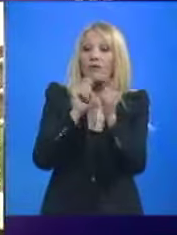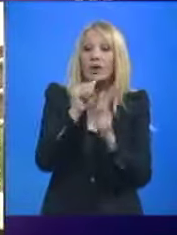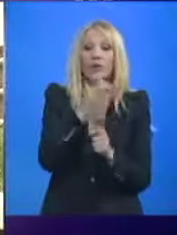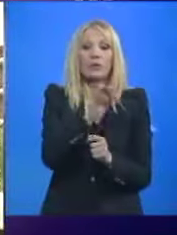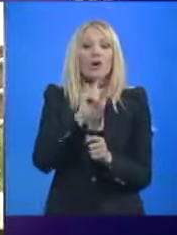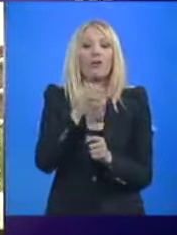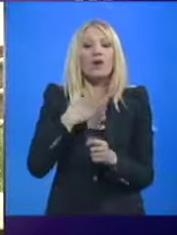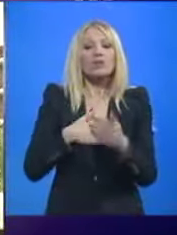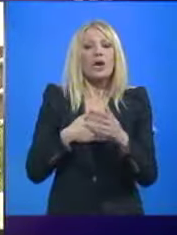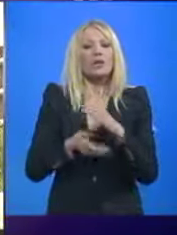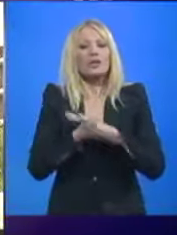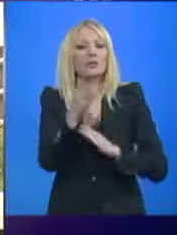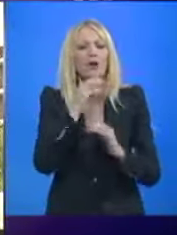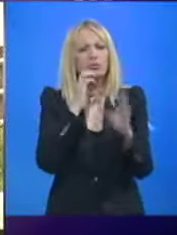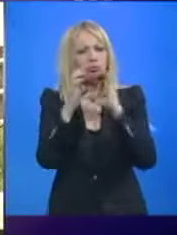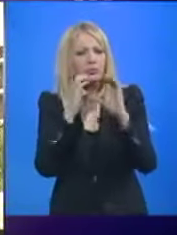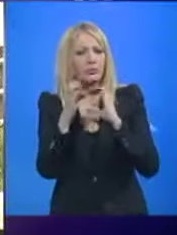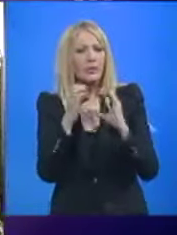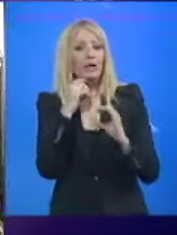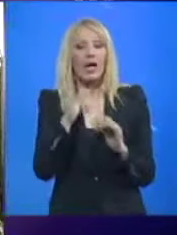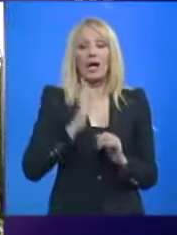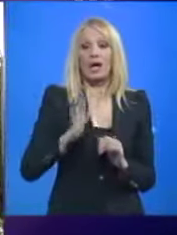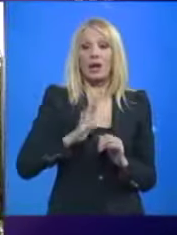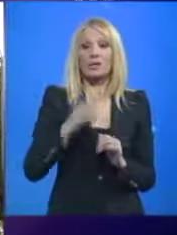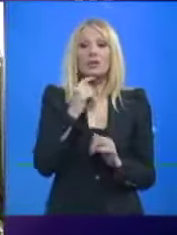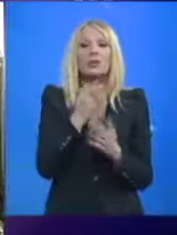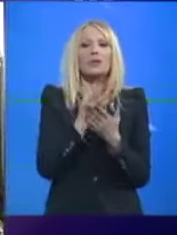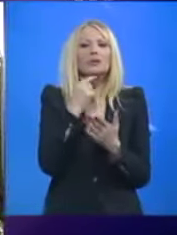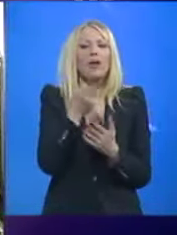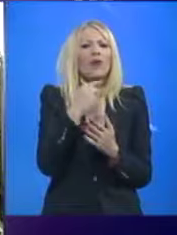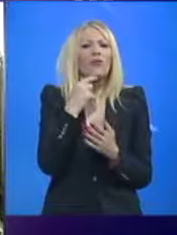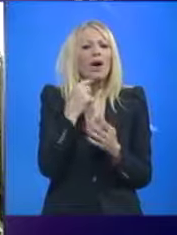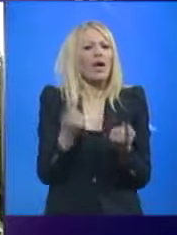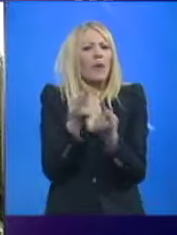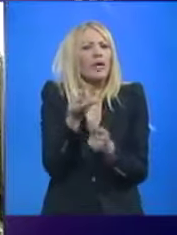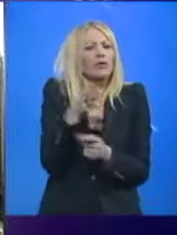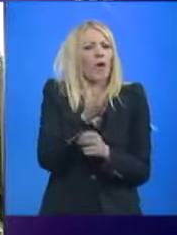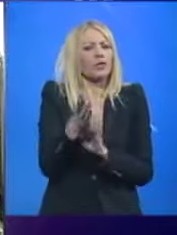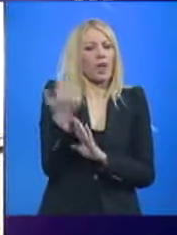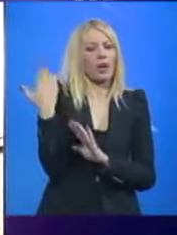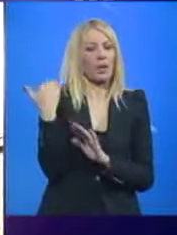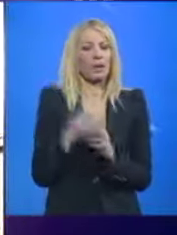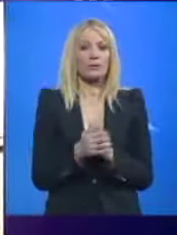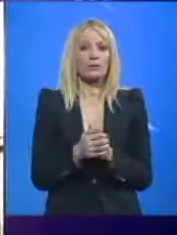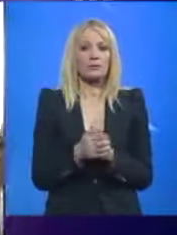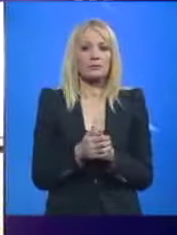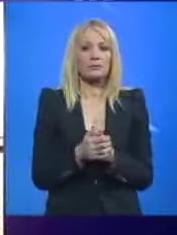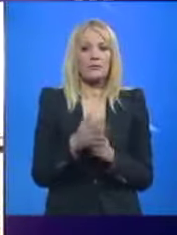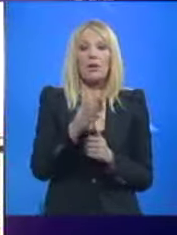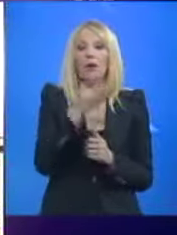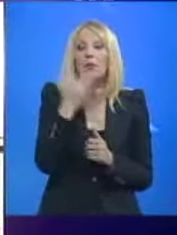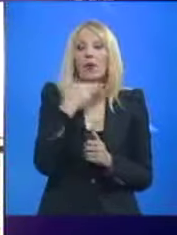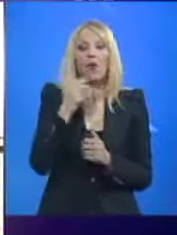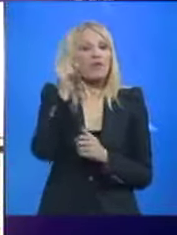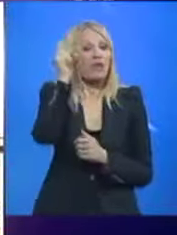želi da izađe na predizborno debatsku crtu, građani su podeljeni koliko je ova kampanja drugačija od prethodnih. Kao da nema nekih